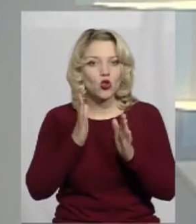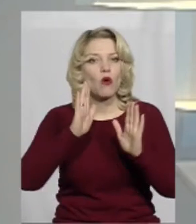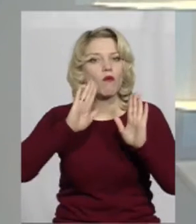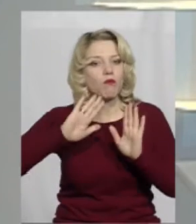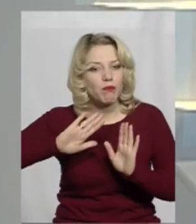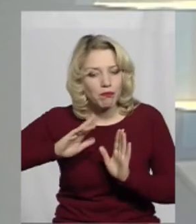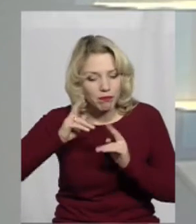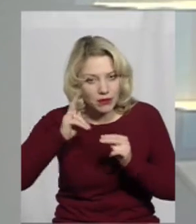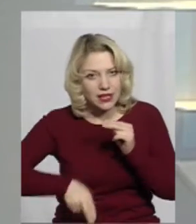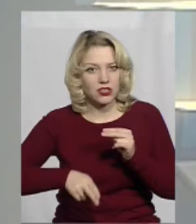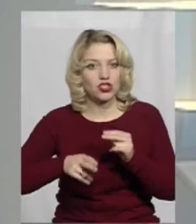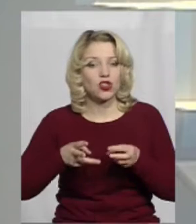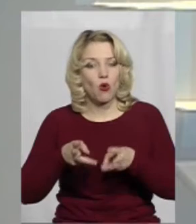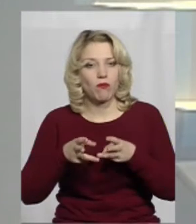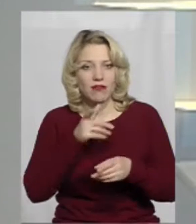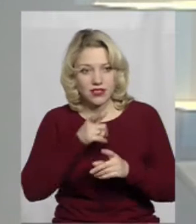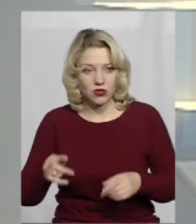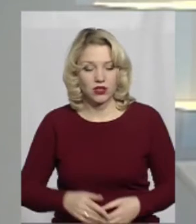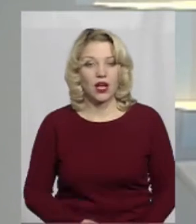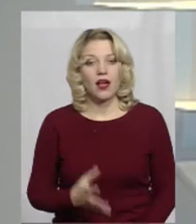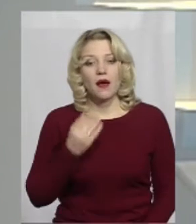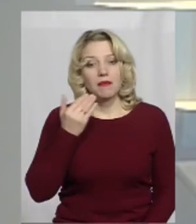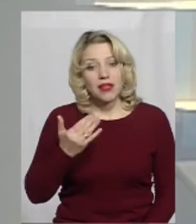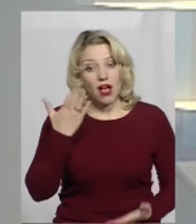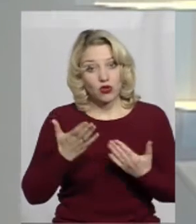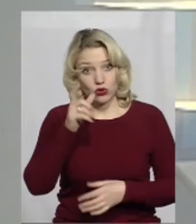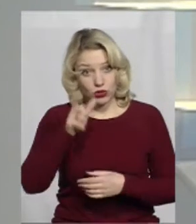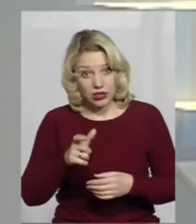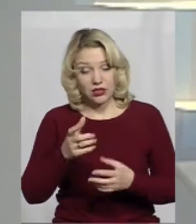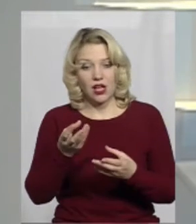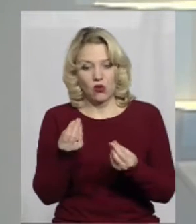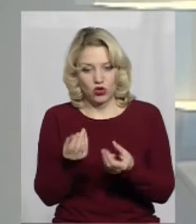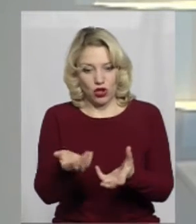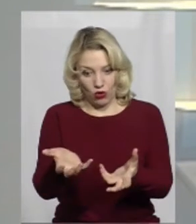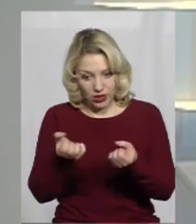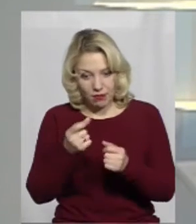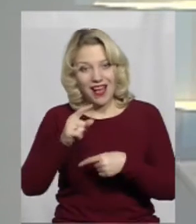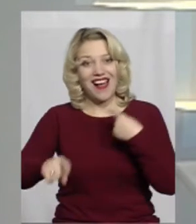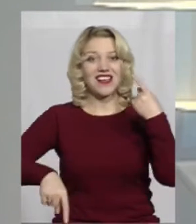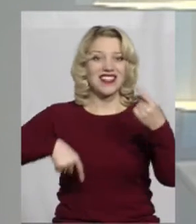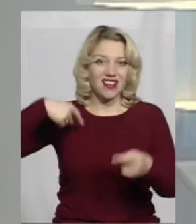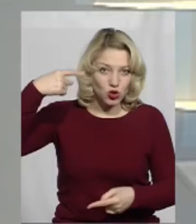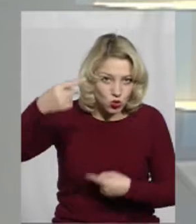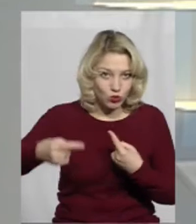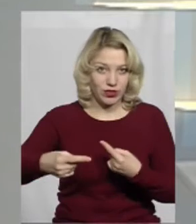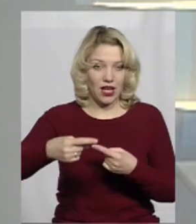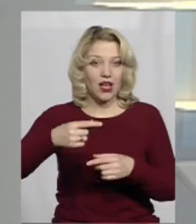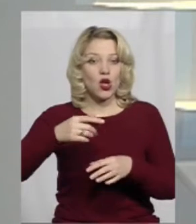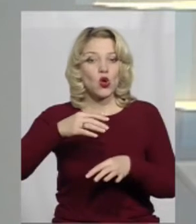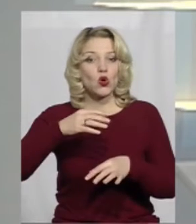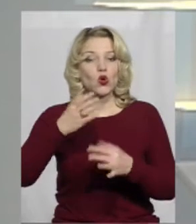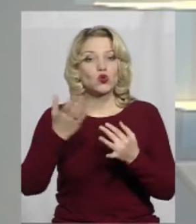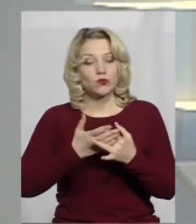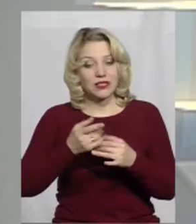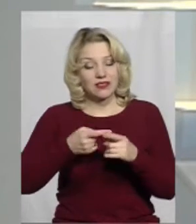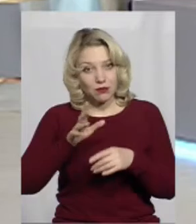можливо таке, що коли людина зекономлені кошти отримує, то при наступному нарахуванні їй субсидії, це буде